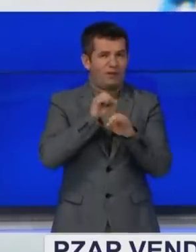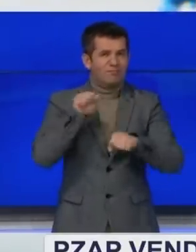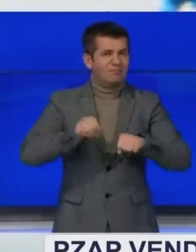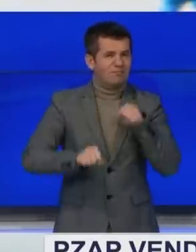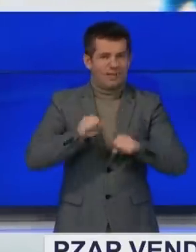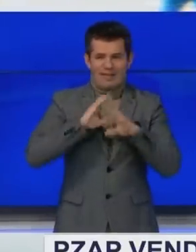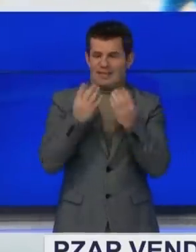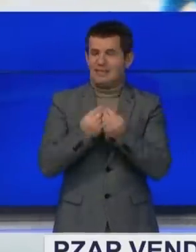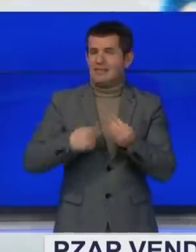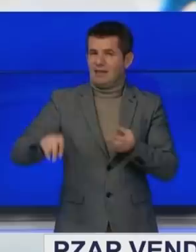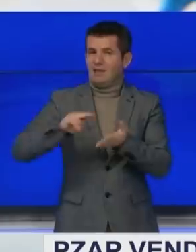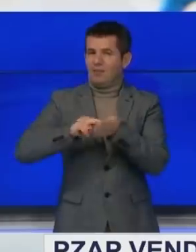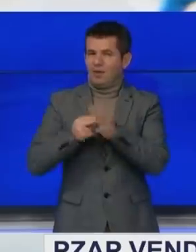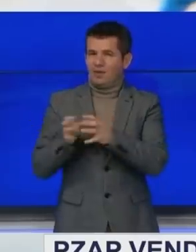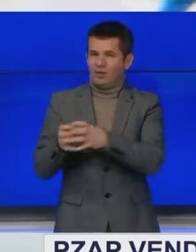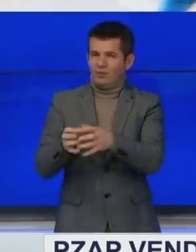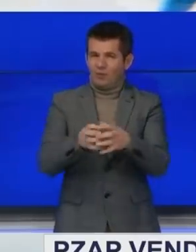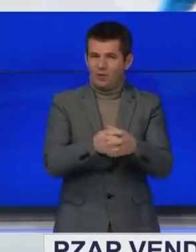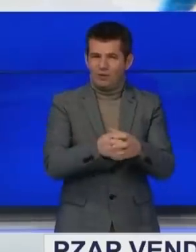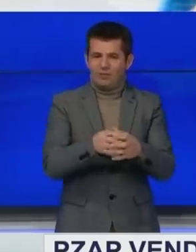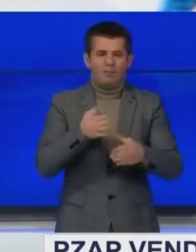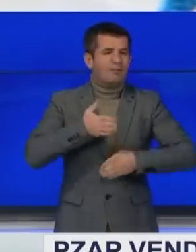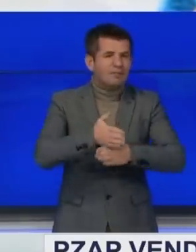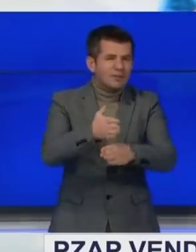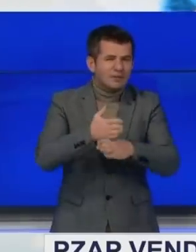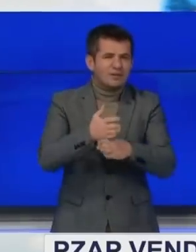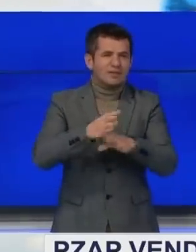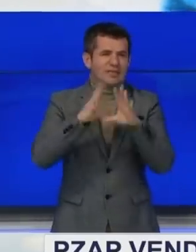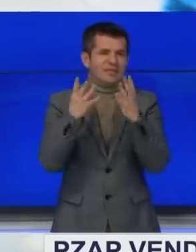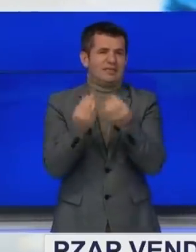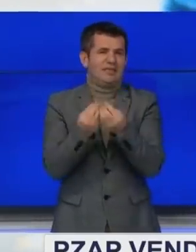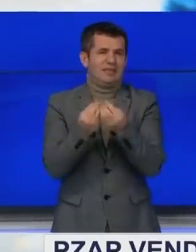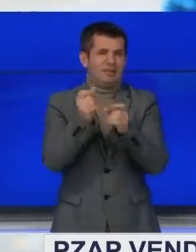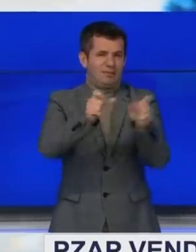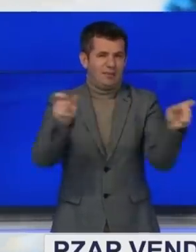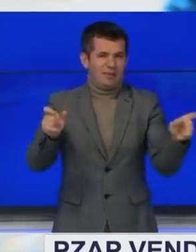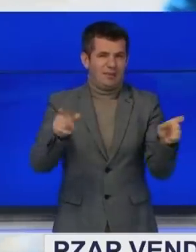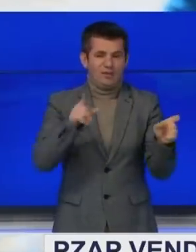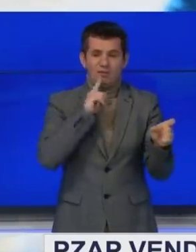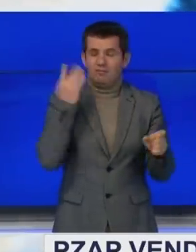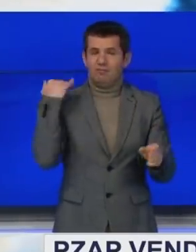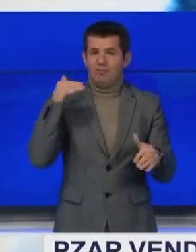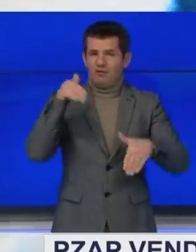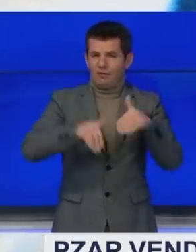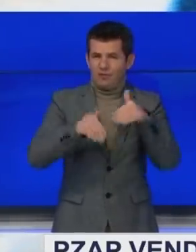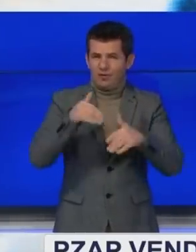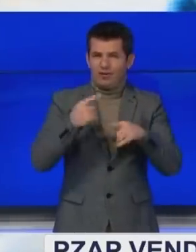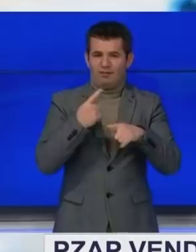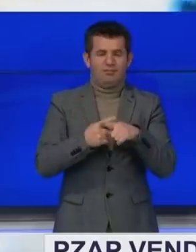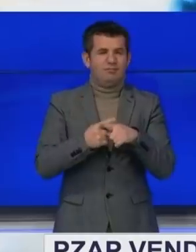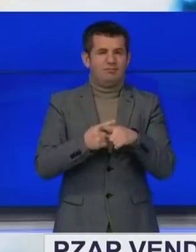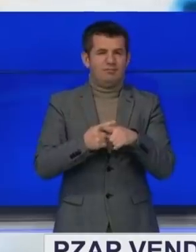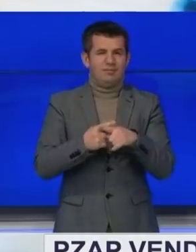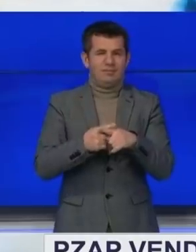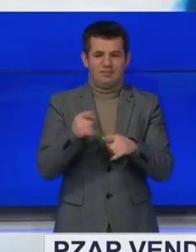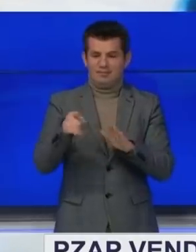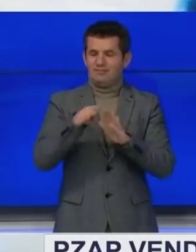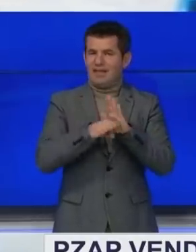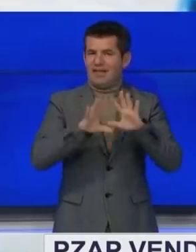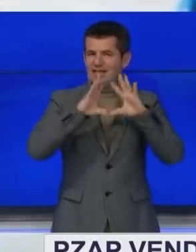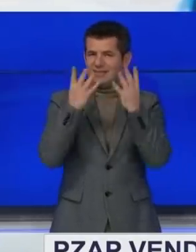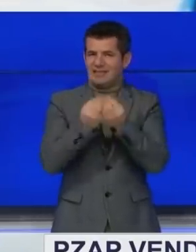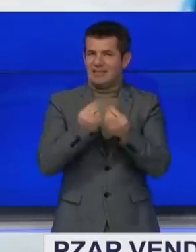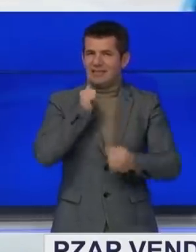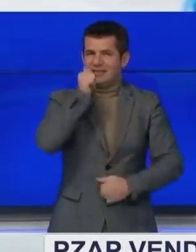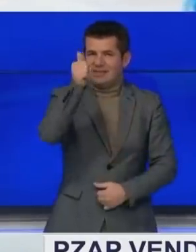nga subjektet politike, bështetësve dhe përkrahësve të tyre, gjatë fushatës dhe thyërje në heçtjes zgjedhore dhe në ditën e